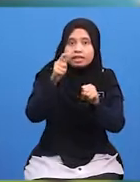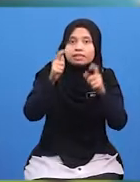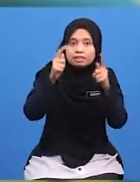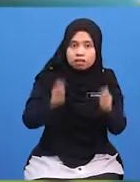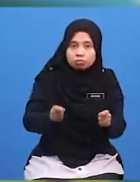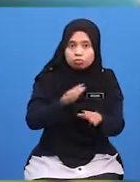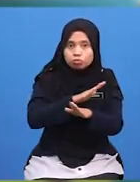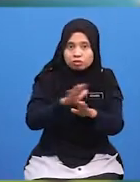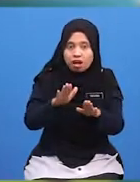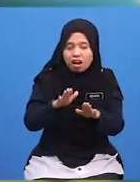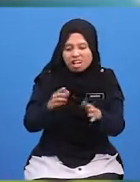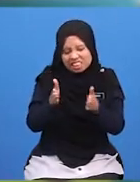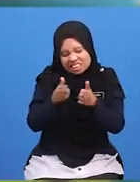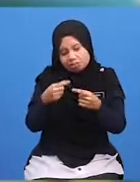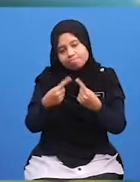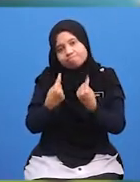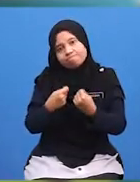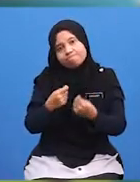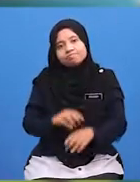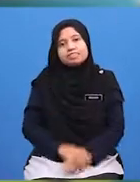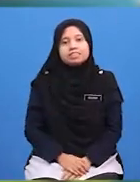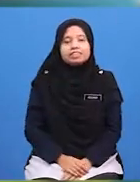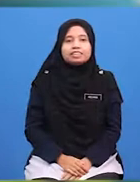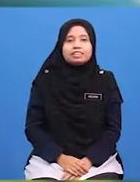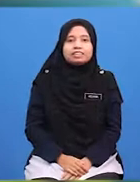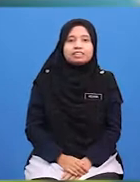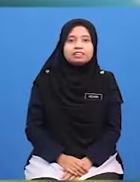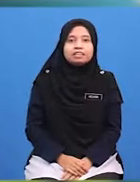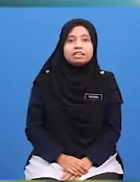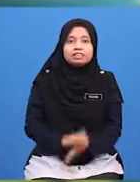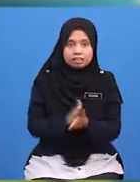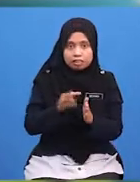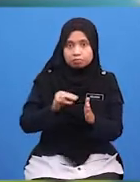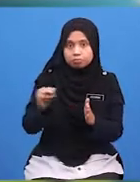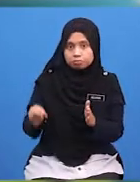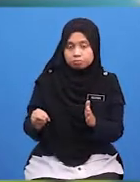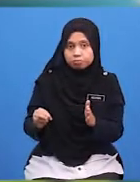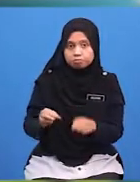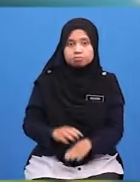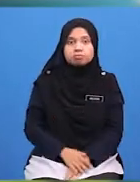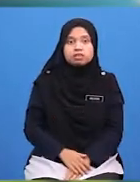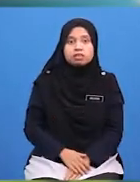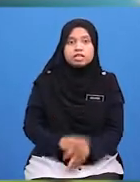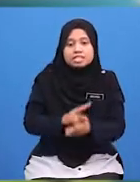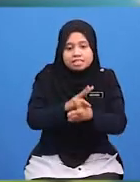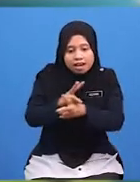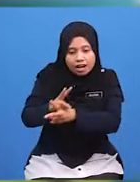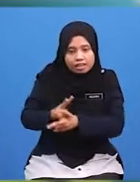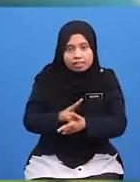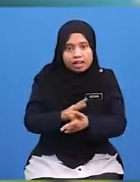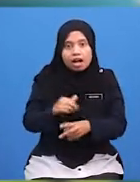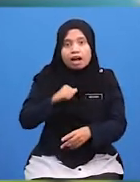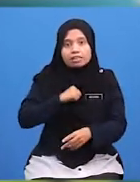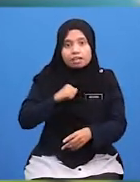Tetamu Tidak Berkecil Hati Jadi Murid-murid Jagalah